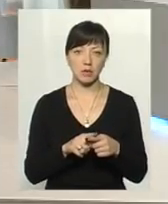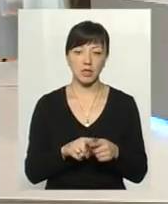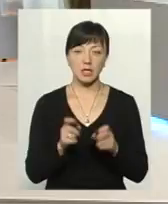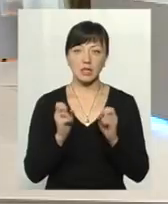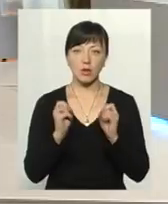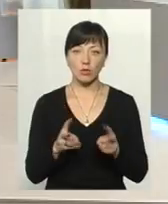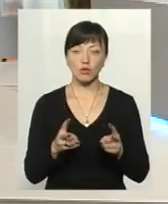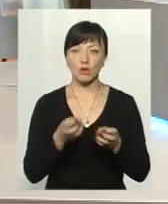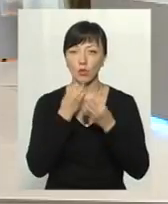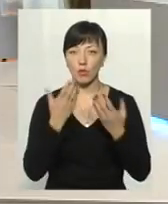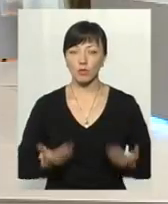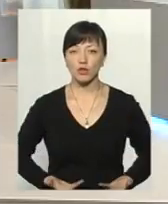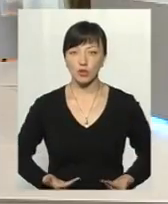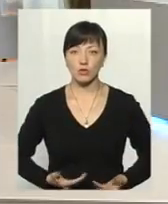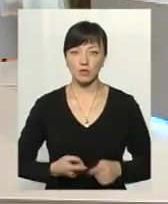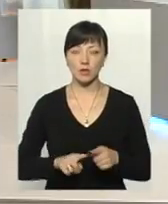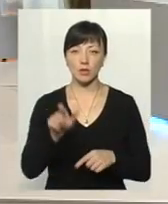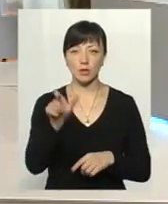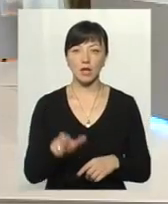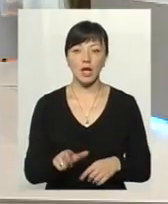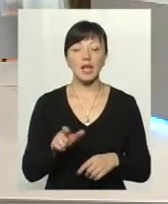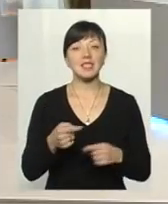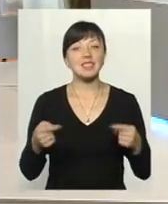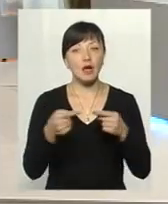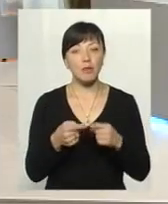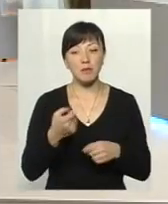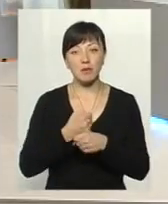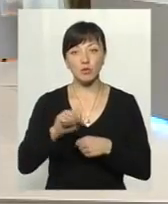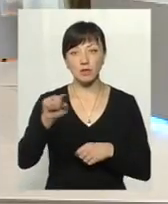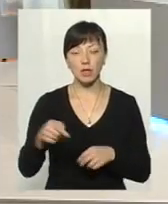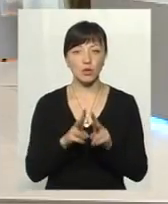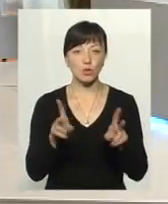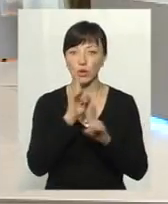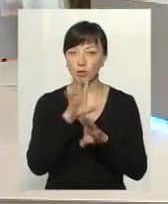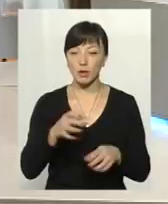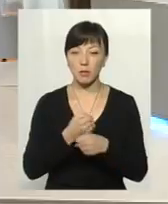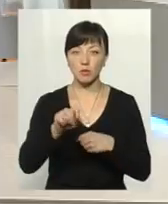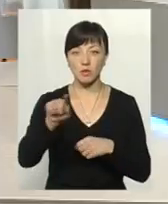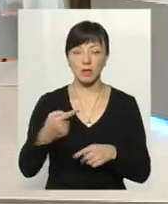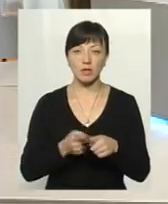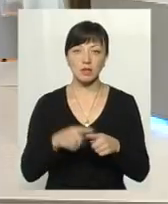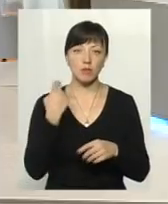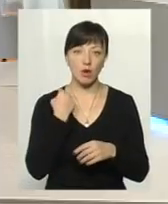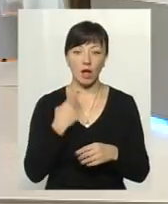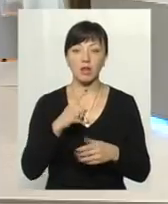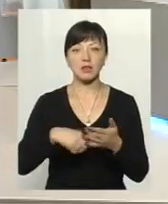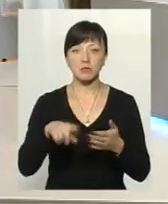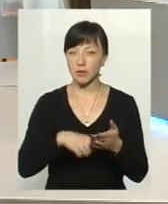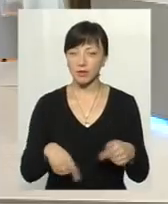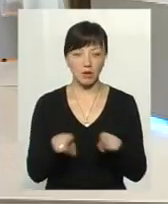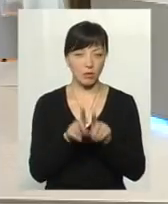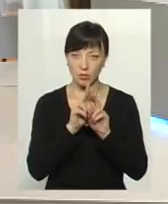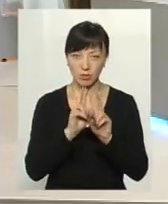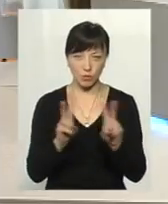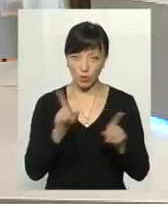життю в даний момент людині? Саме примусово стягувати. Тобто, ніхто не буде примусово стягувати ці борги, але списувати їх також